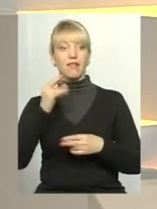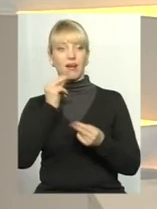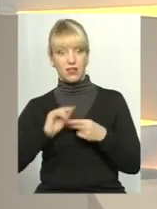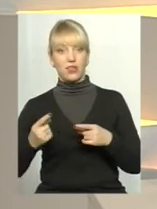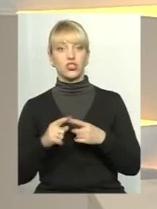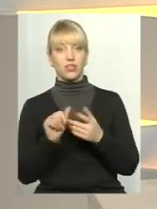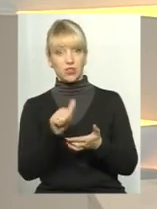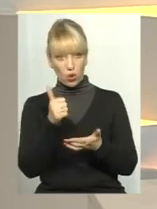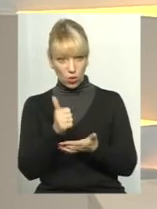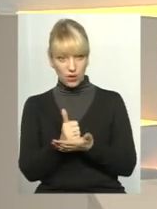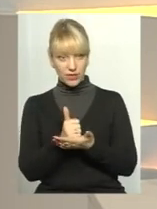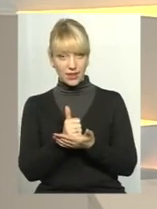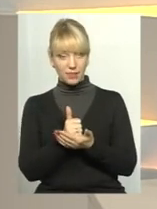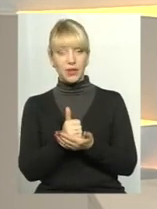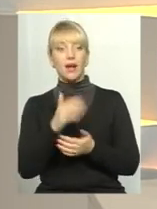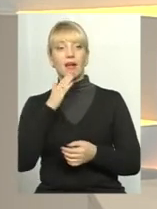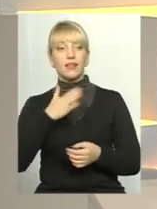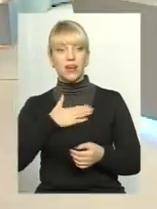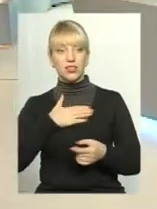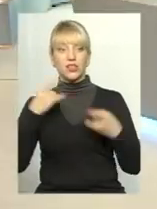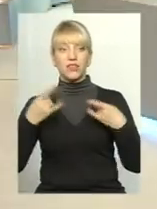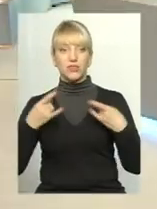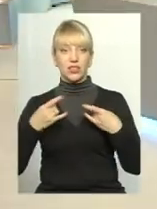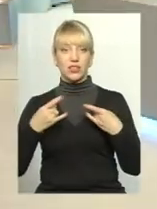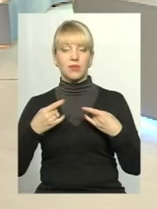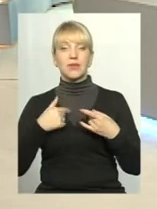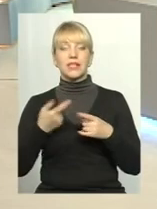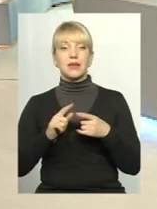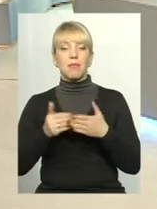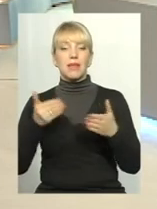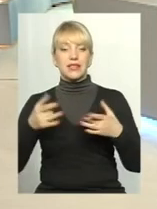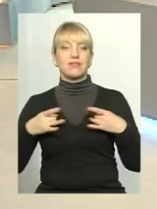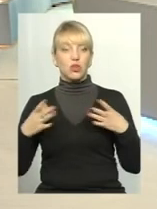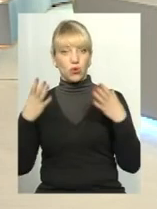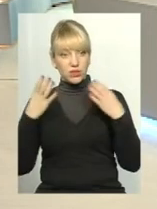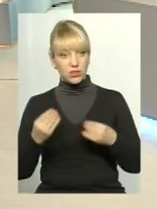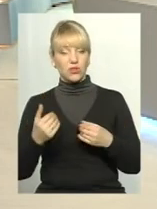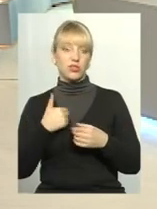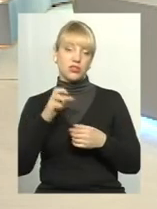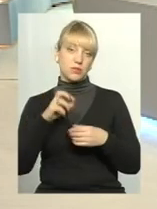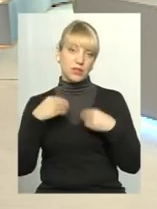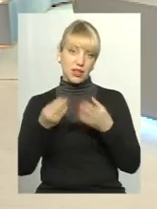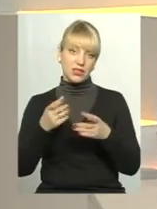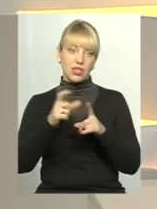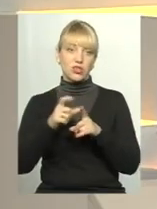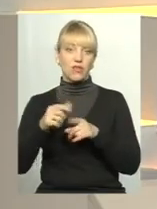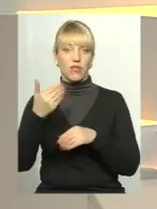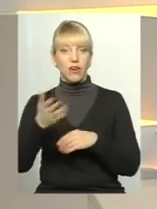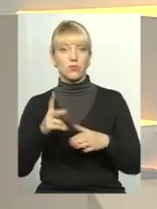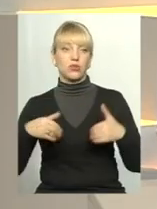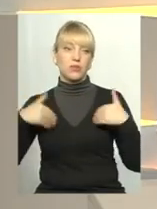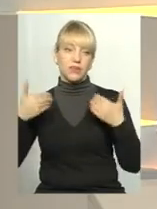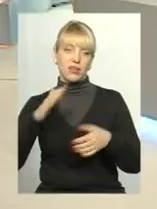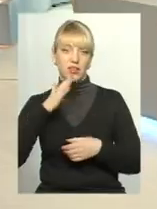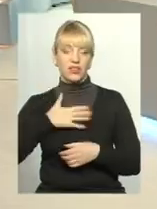головне. Наш ефір виходить в такі передсвяткові дні. Хотілося б дати слово вам, для того, щоб ви привітали наших